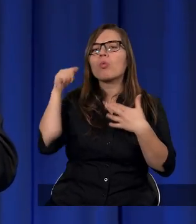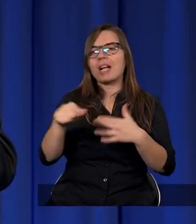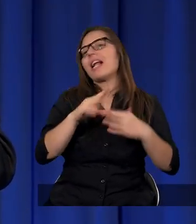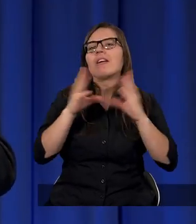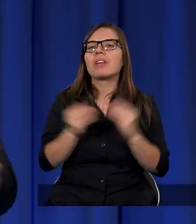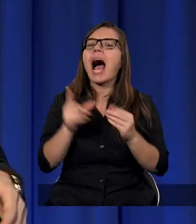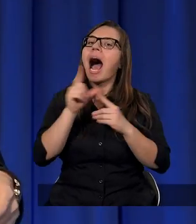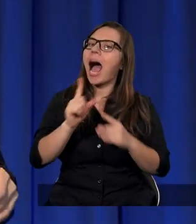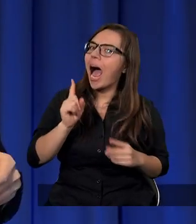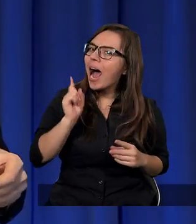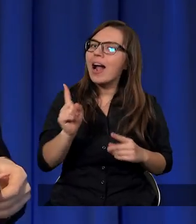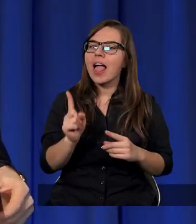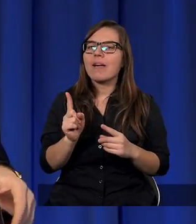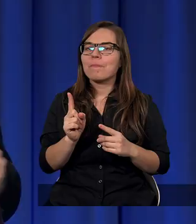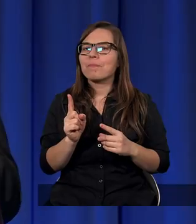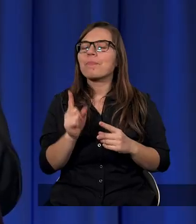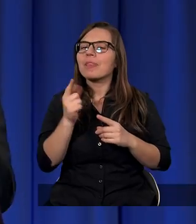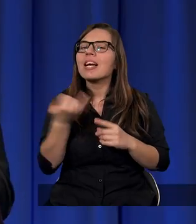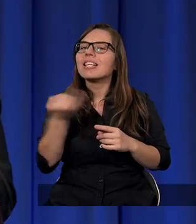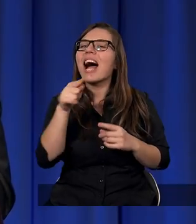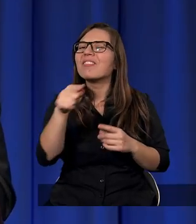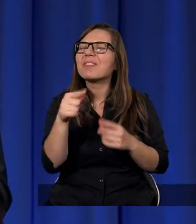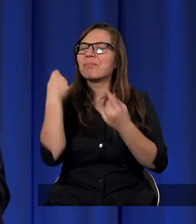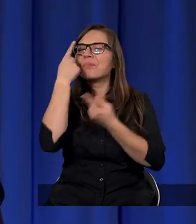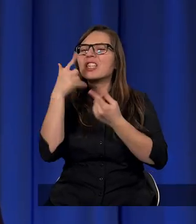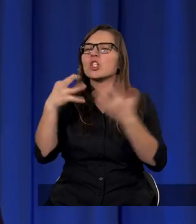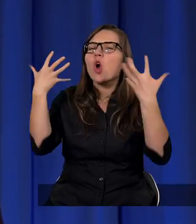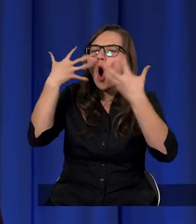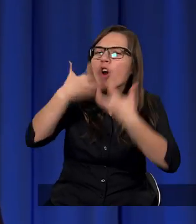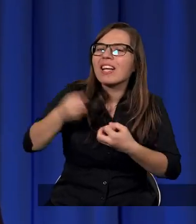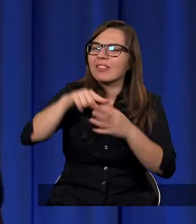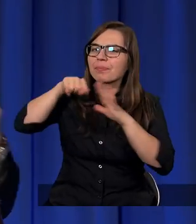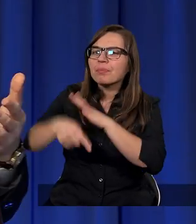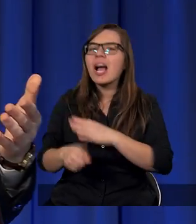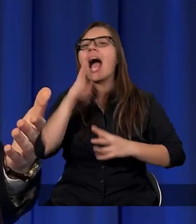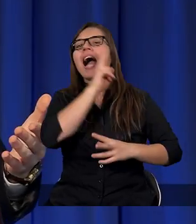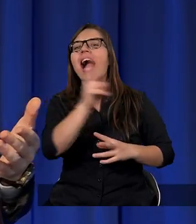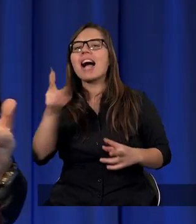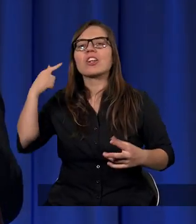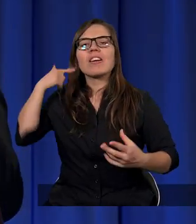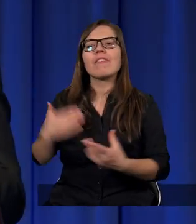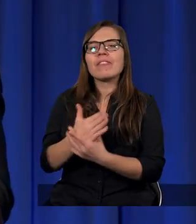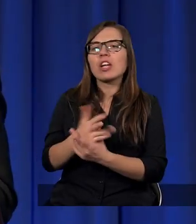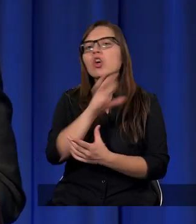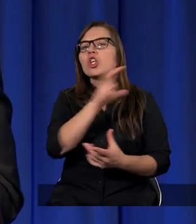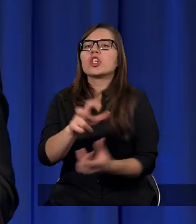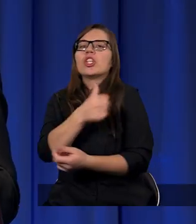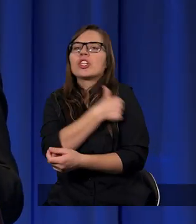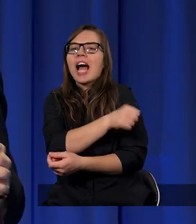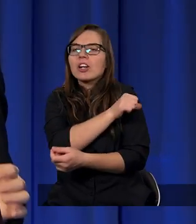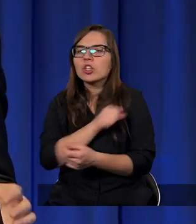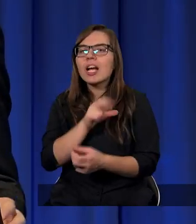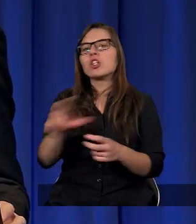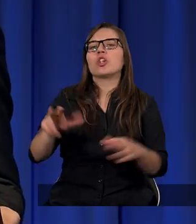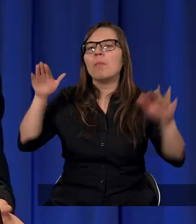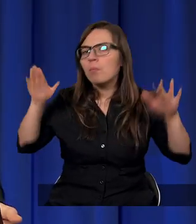Ale przecież, jak tak się skonfrontujemy z kimś na zewnątrz, no to każdy wierzący, czy to chrześcijanin, czy